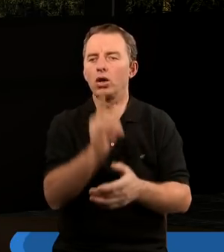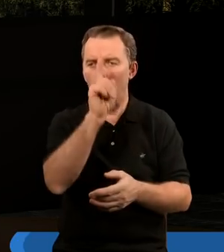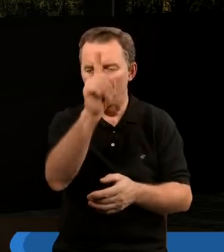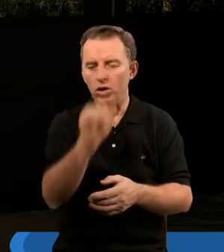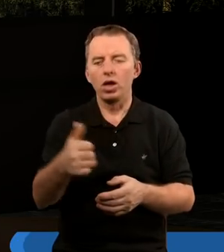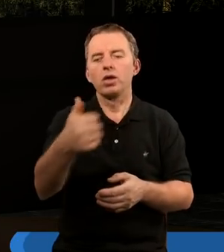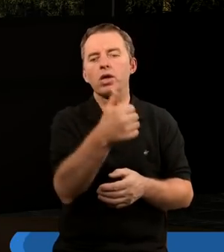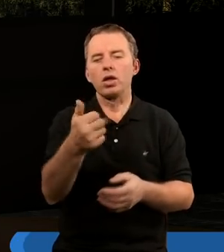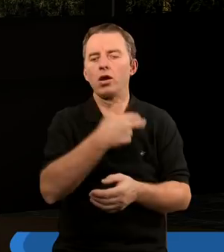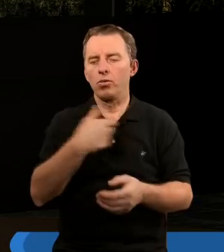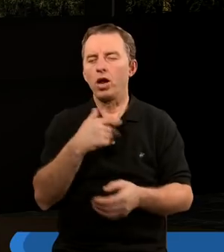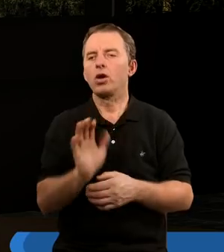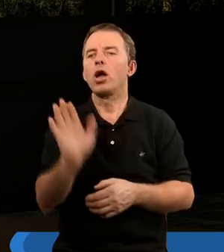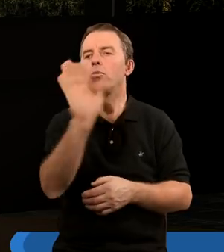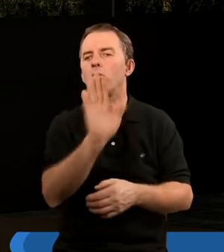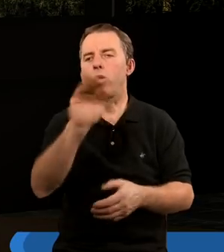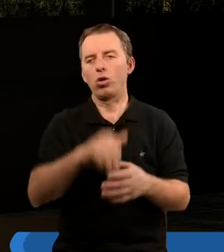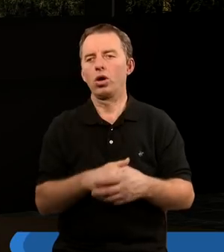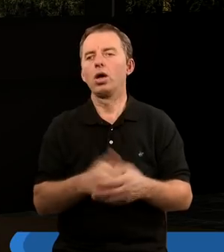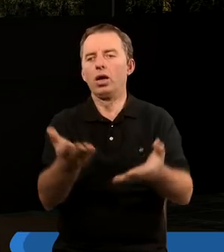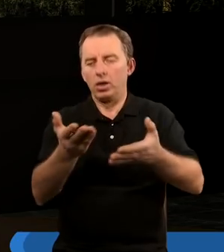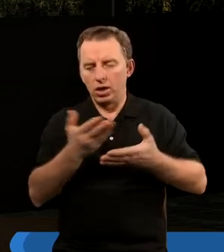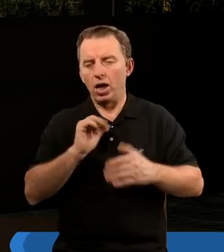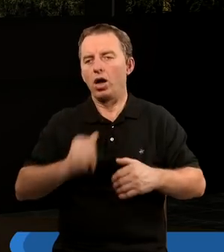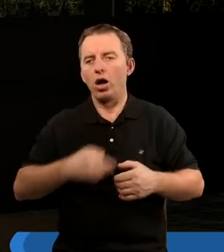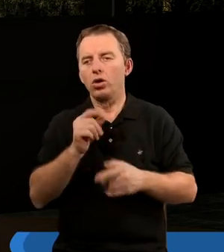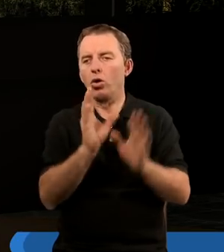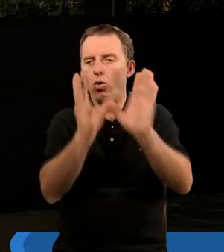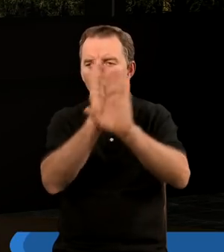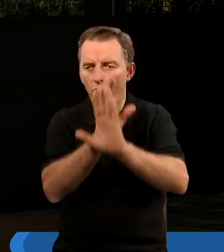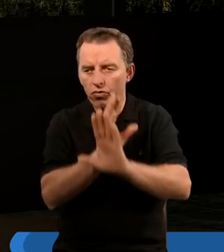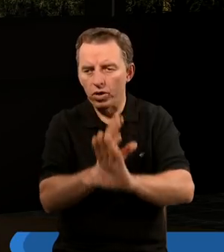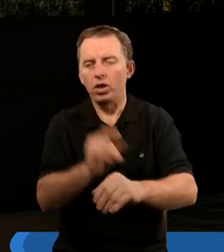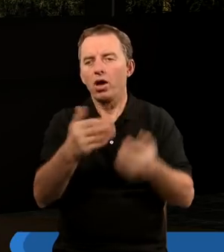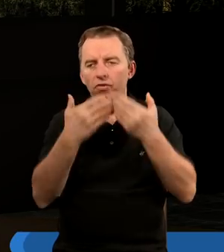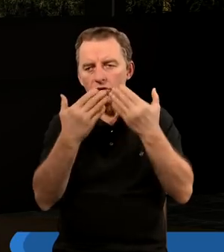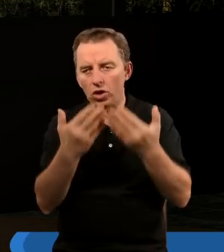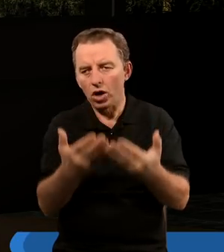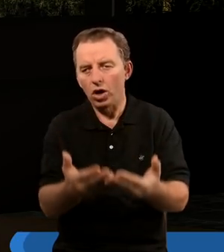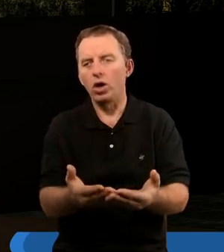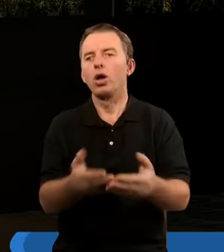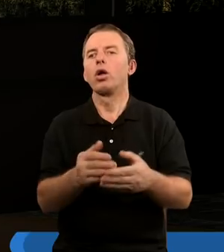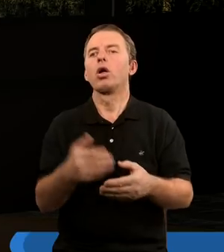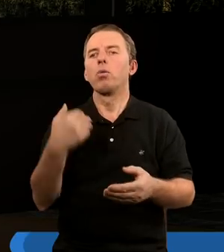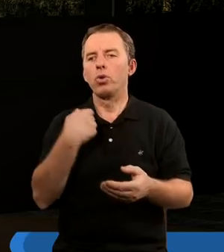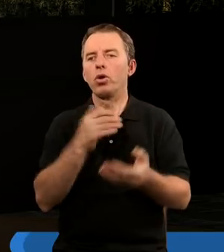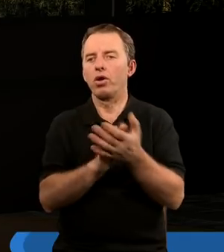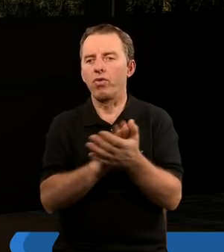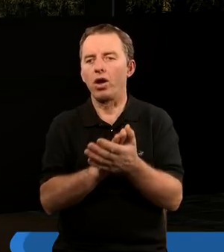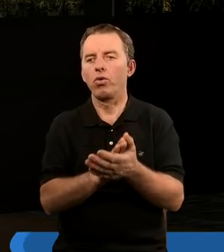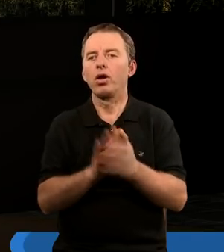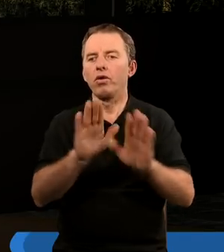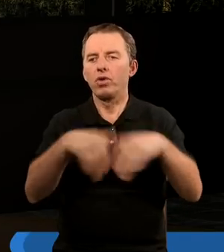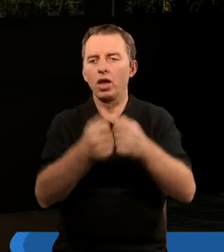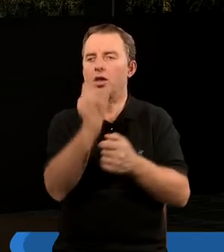Tobie, jedynemu naszemu Bogu. I daj Panie, aby to uwielbienie, ta wdzięczność, ta postawa chwały